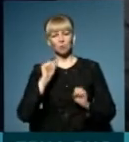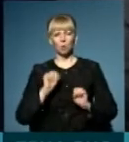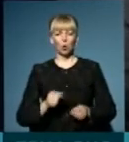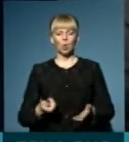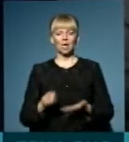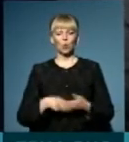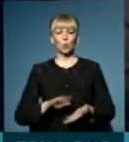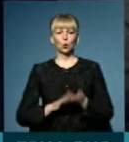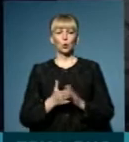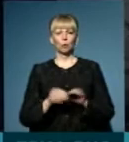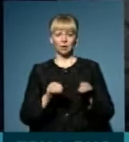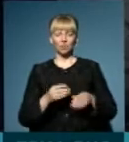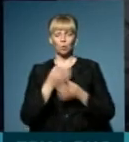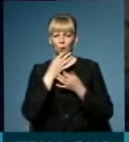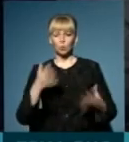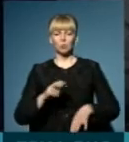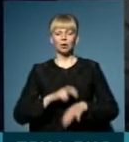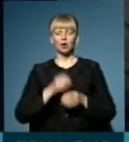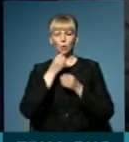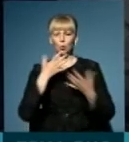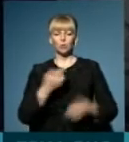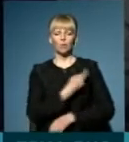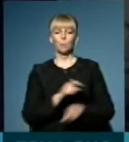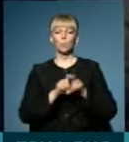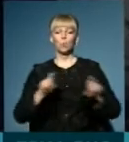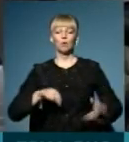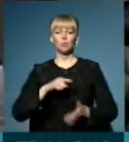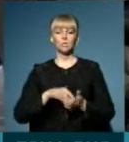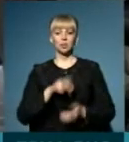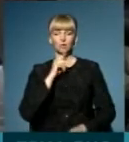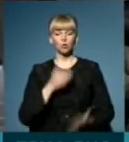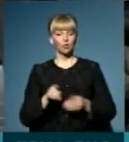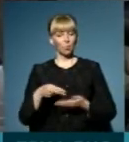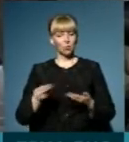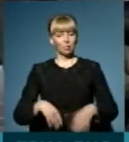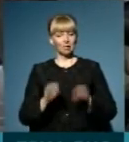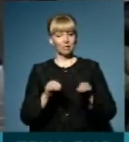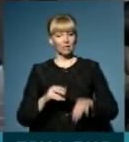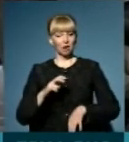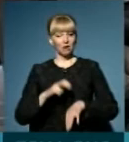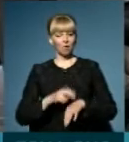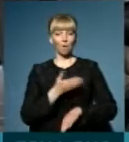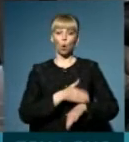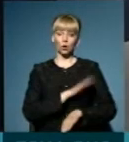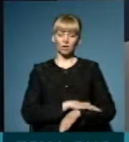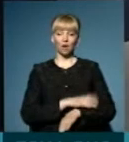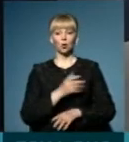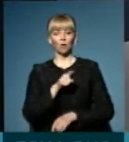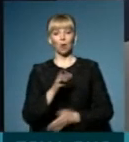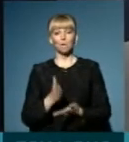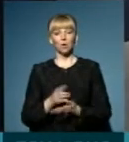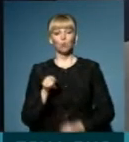заключити декларацію з будь-яким лікарем будь-якої приклініки міста Чернівців. І якщо вони підписали декларацію з лікарем в Полтаві, але вони